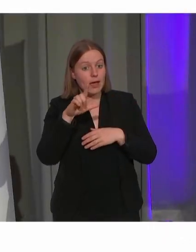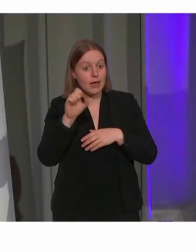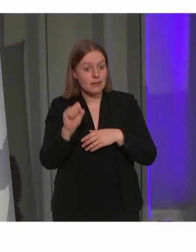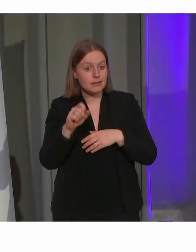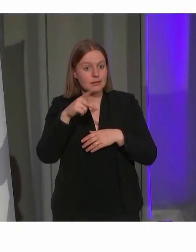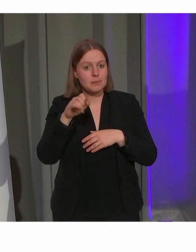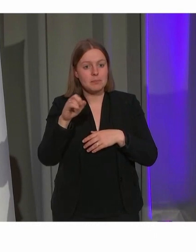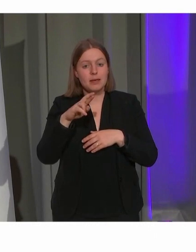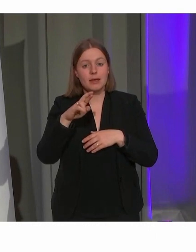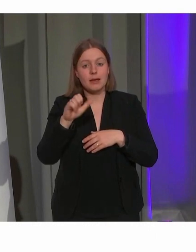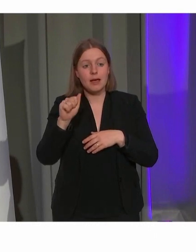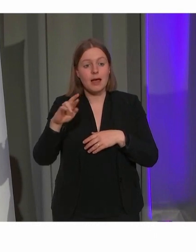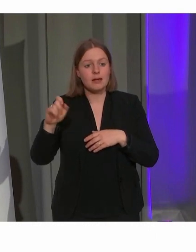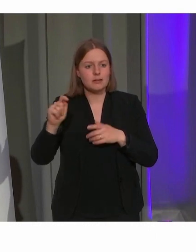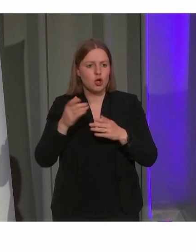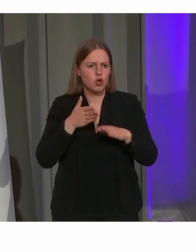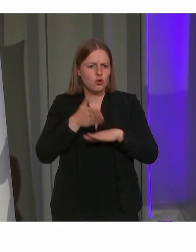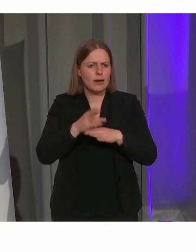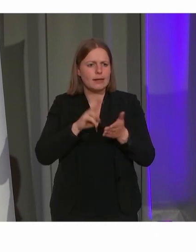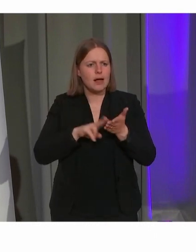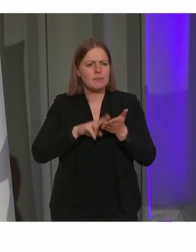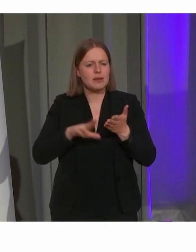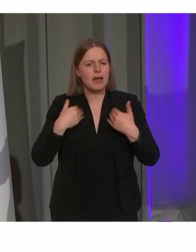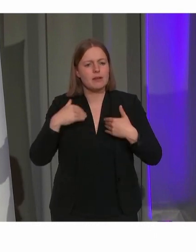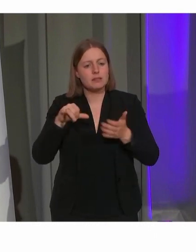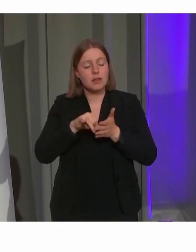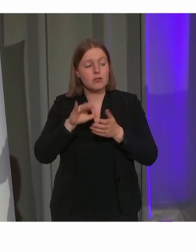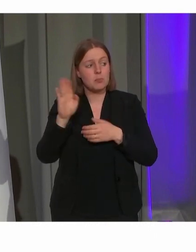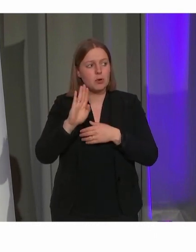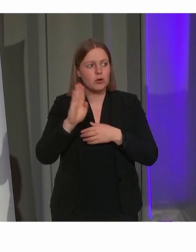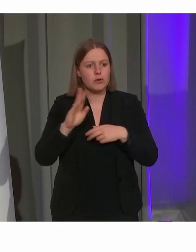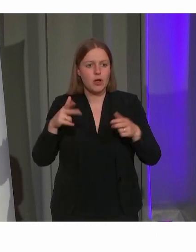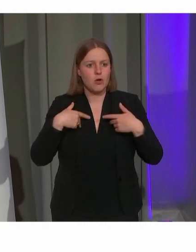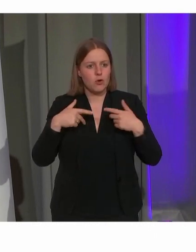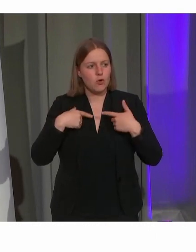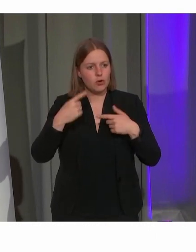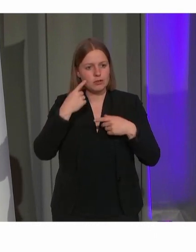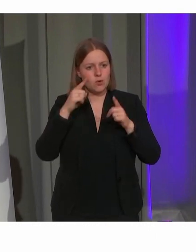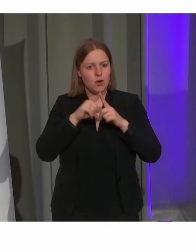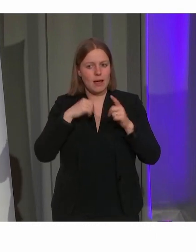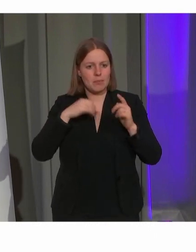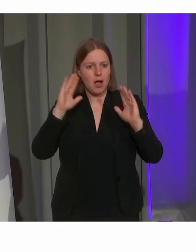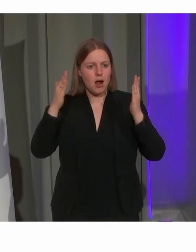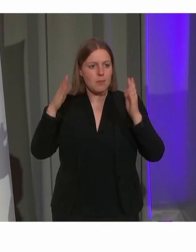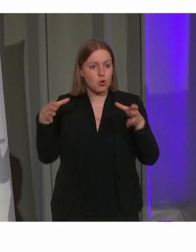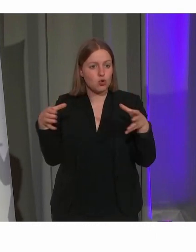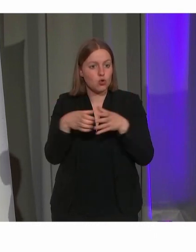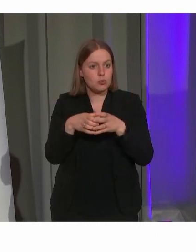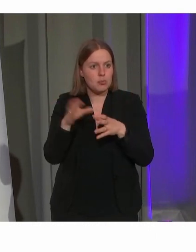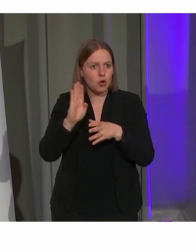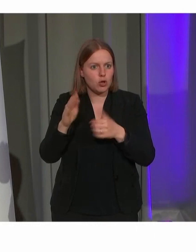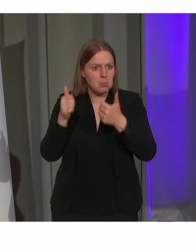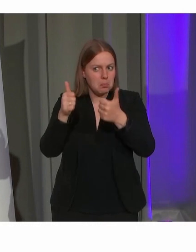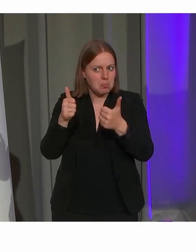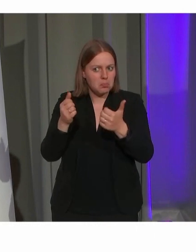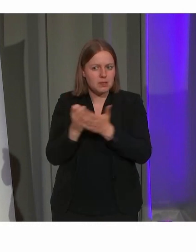Els Pieraerts, toegankelijkheidsambtenaar van de stad Brugge. Fijn te horen dat er ook een klankbordgroep is in Brugge. En